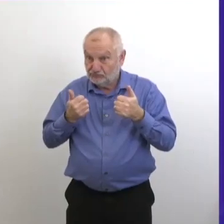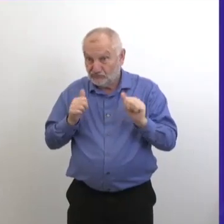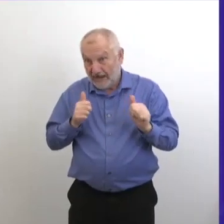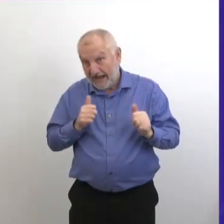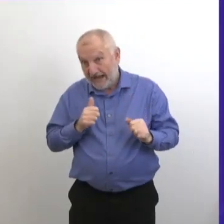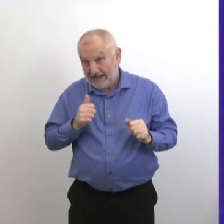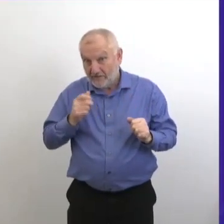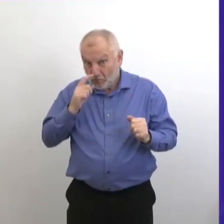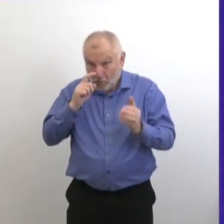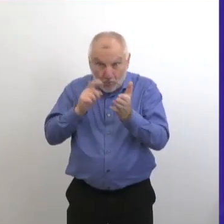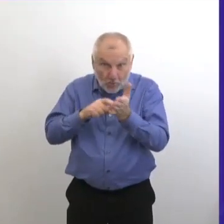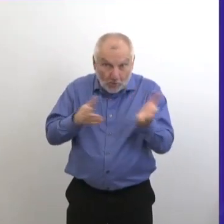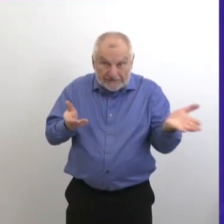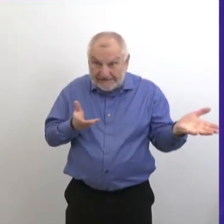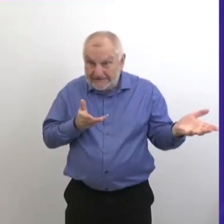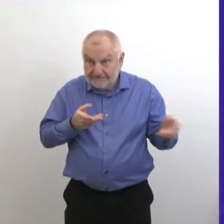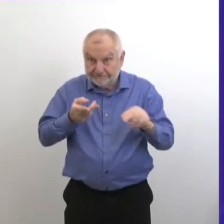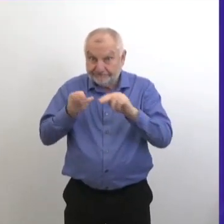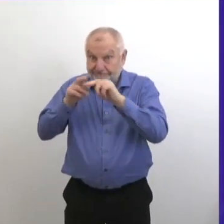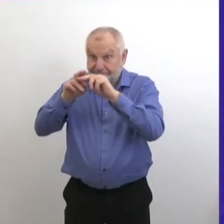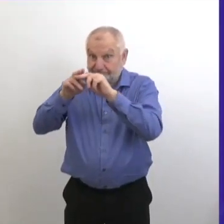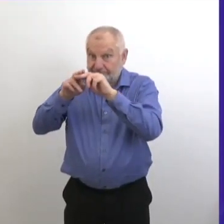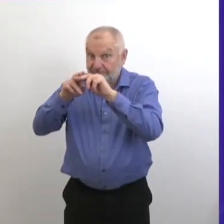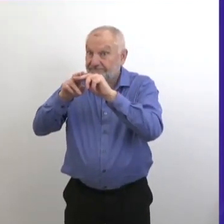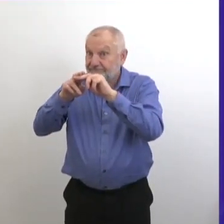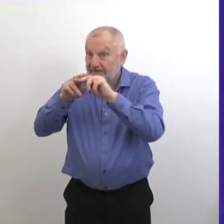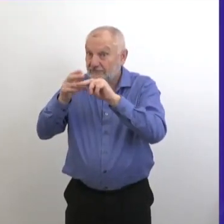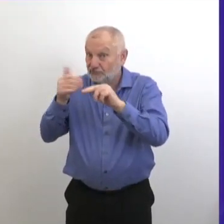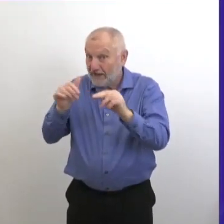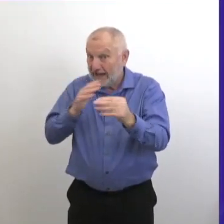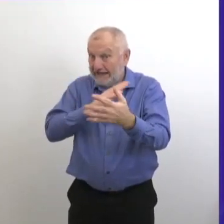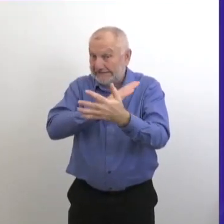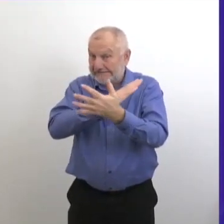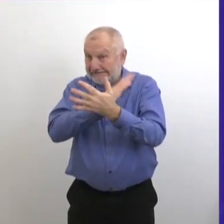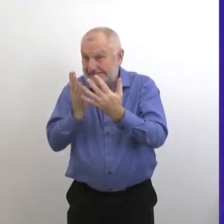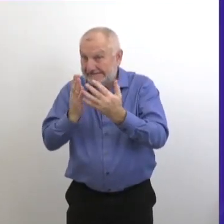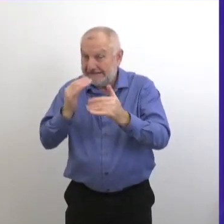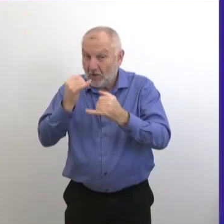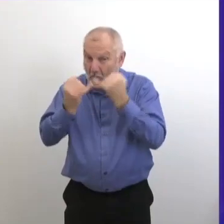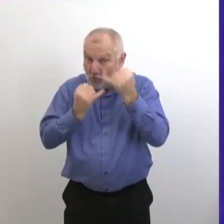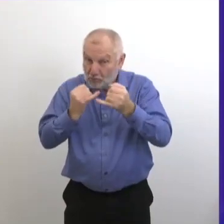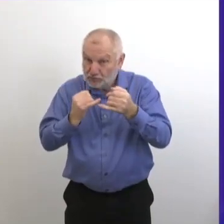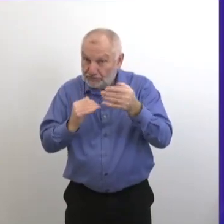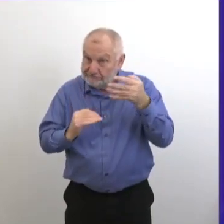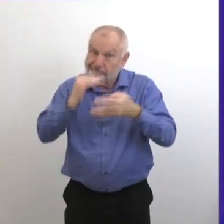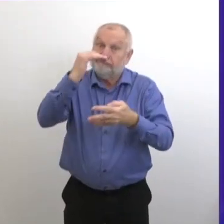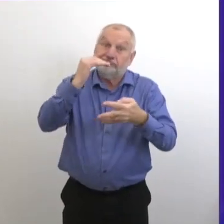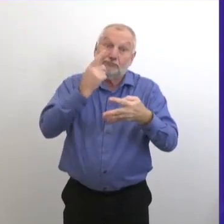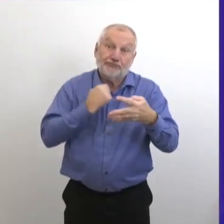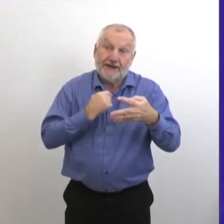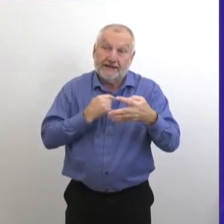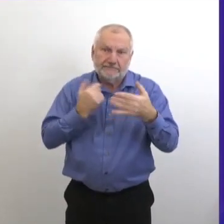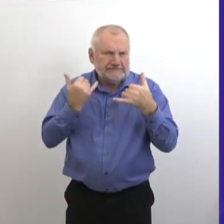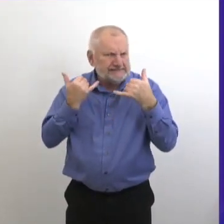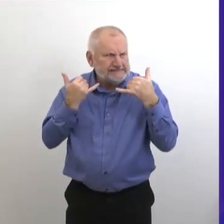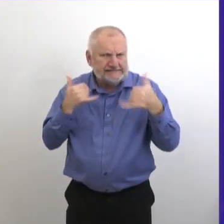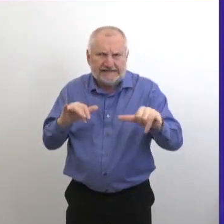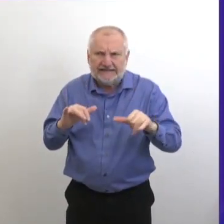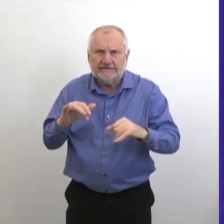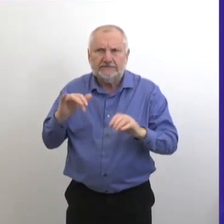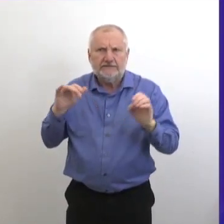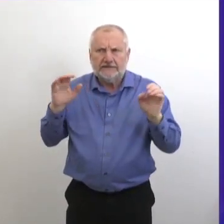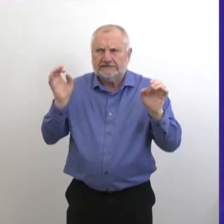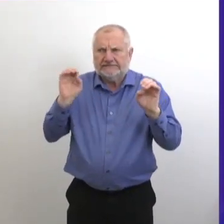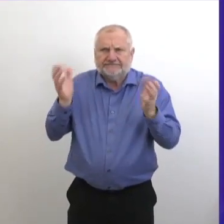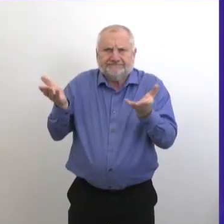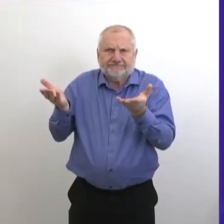vu nos chiffres augmenter. Alors, on est passé progressivement au orange. L'orange plus les verres est maintenant au rouge. Mais on a un moment où